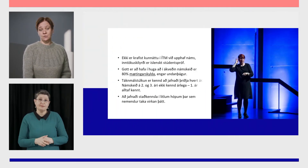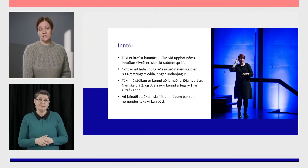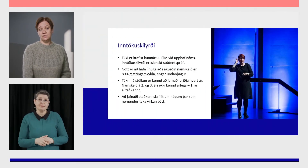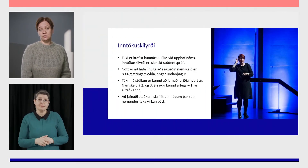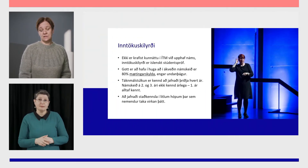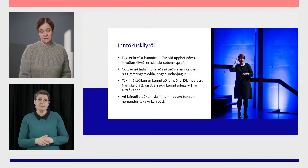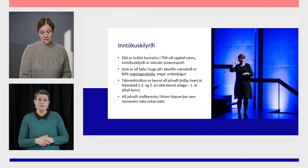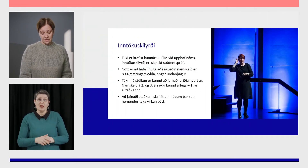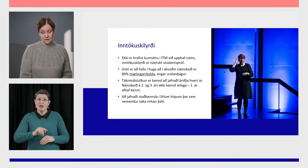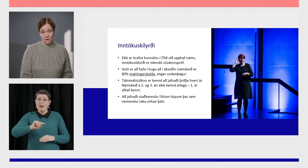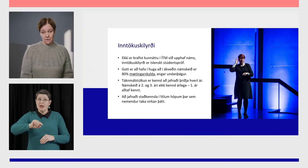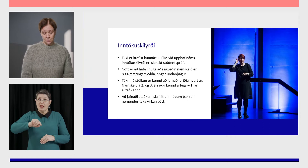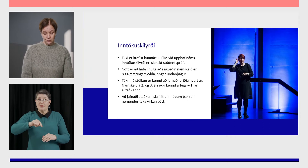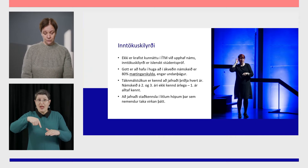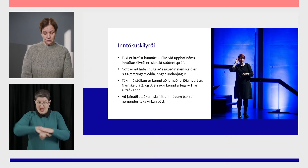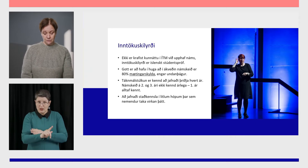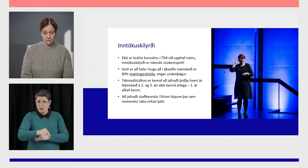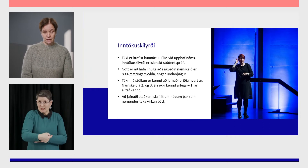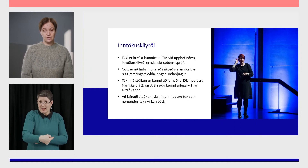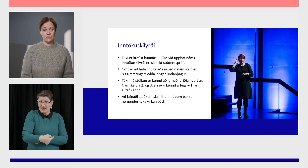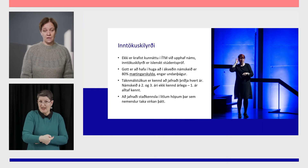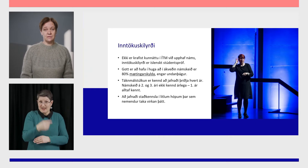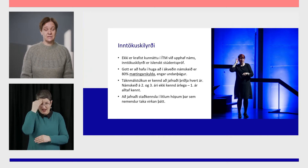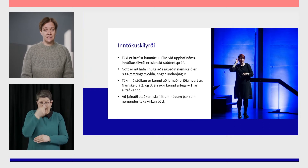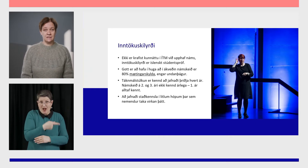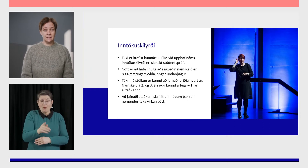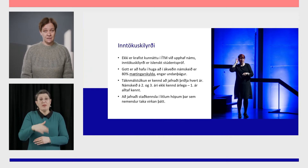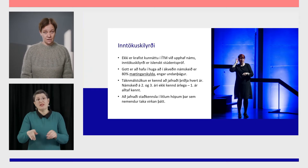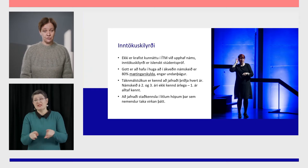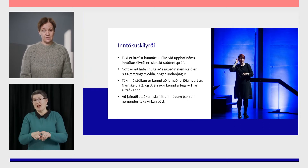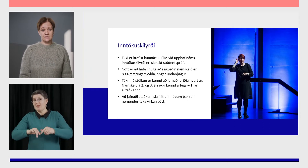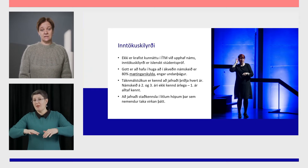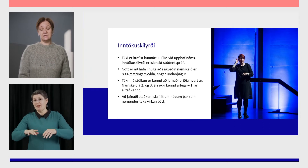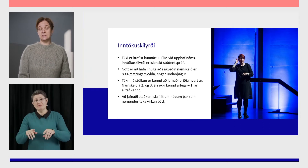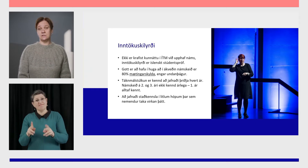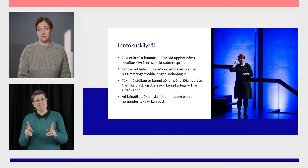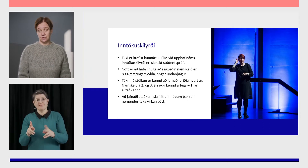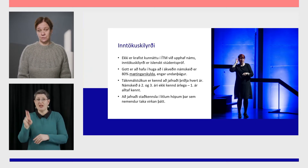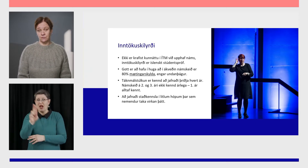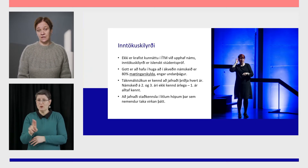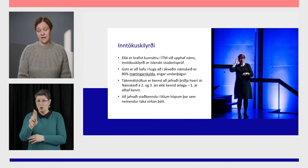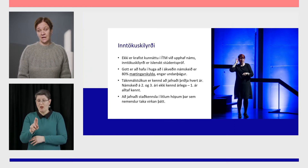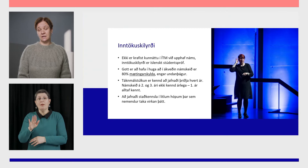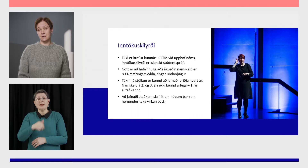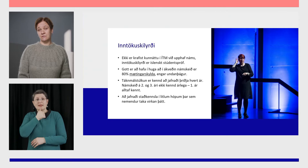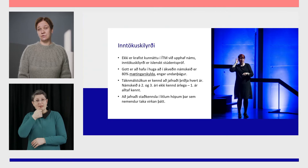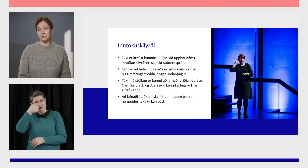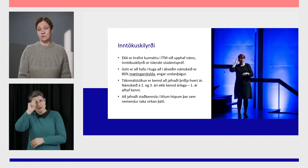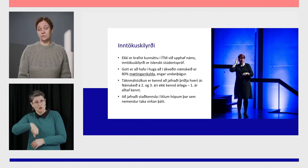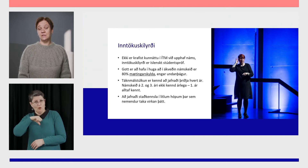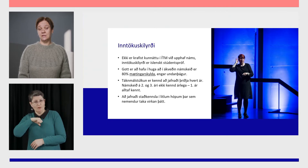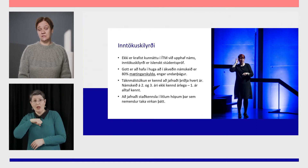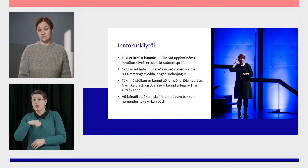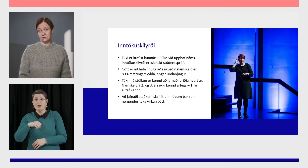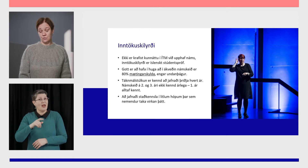Nú, inntöku skilirði í þetta nám eru eins og almenn skilirði í Háskóla Íslands, Íslands, stúdenspróf og það er ekki krafist